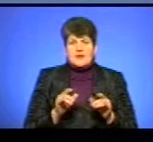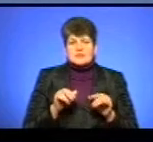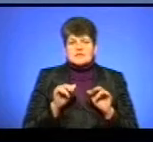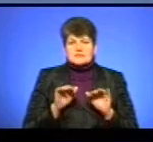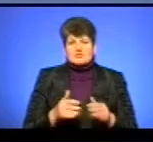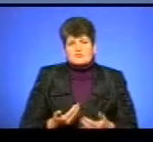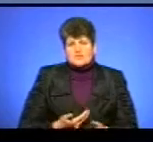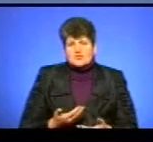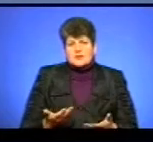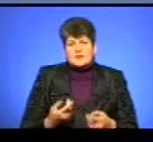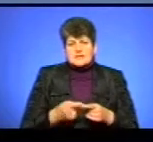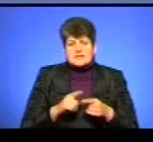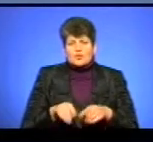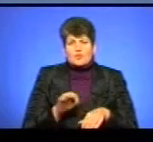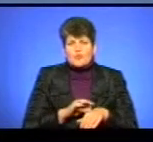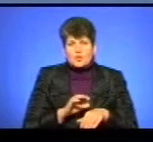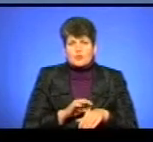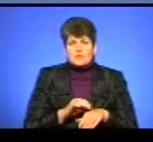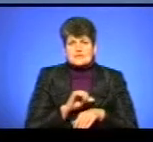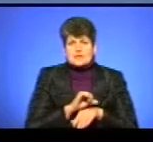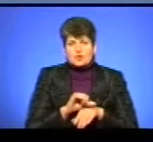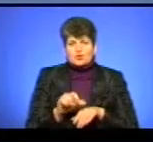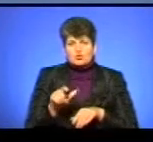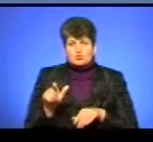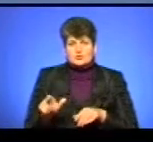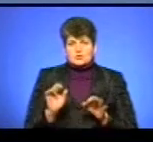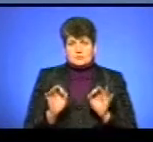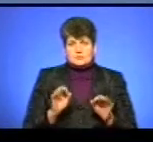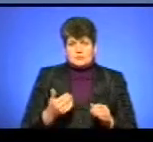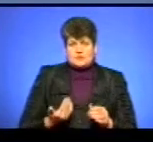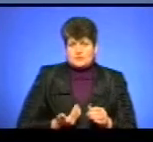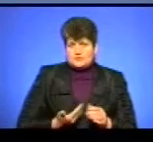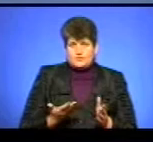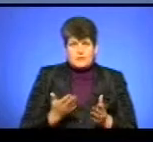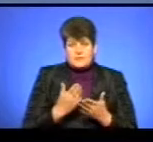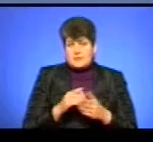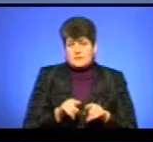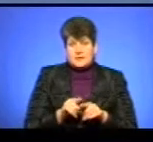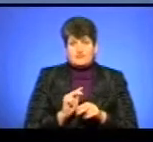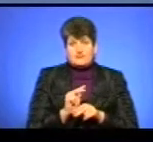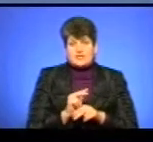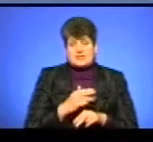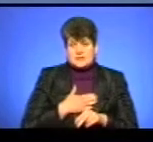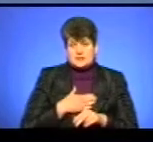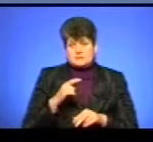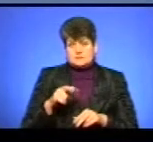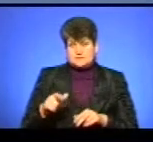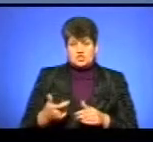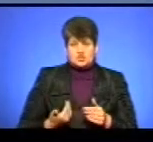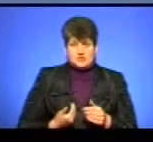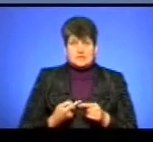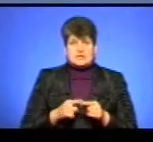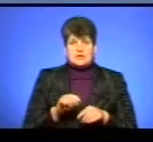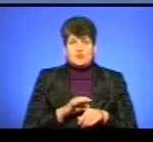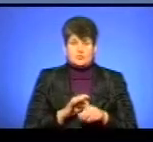життя. Тому що цією хворобою за кордоном люди повноцінно живуть. І ми маємо також вчити наших пацієнтів жити з цією